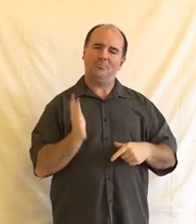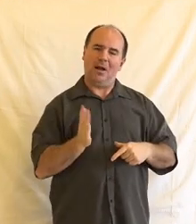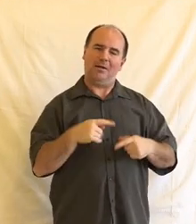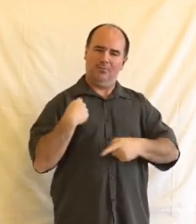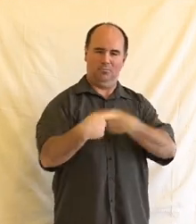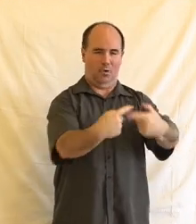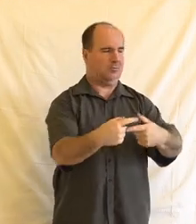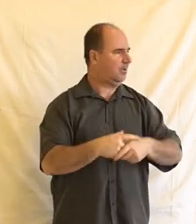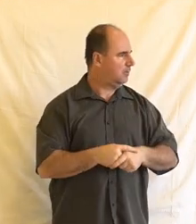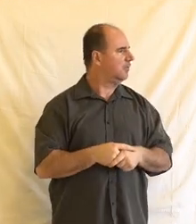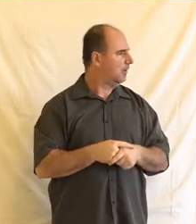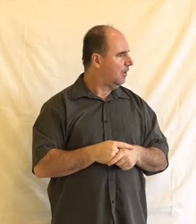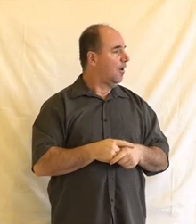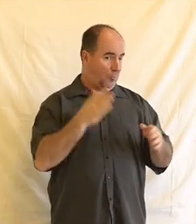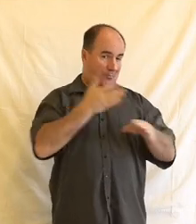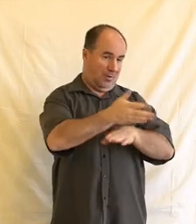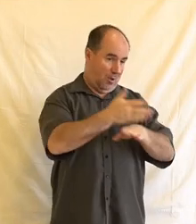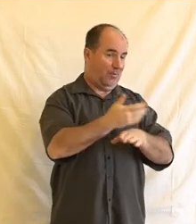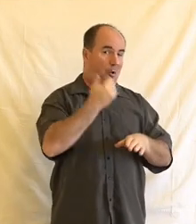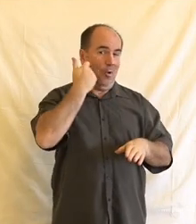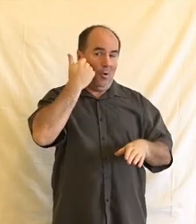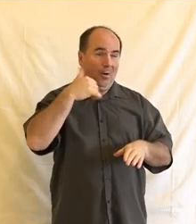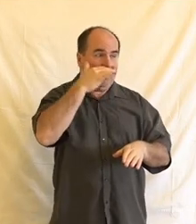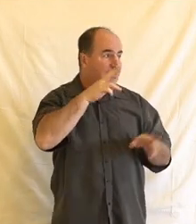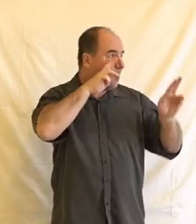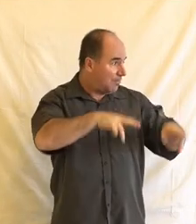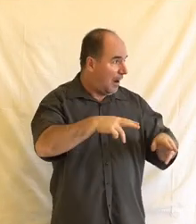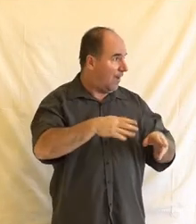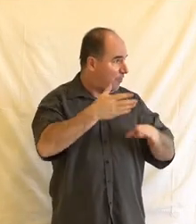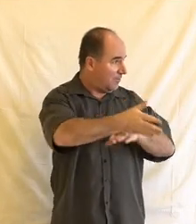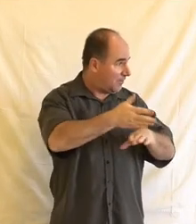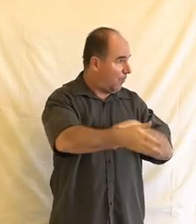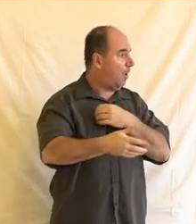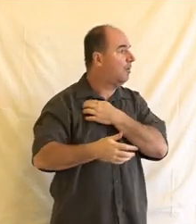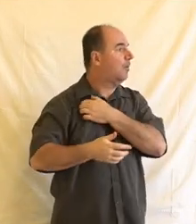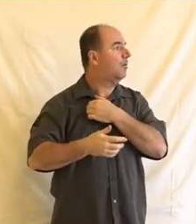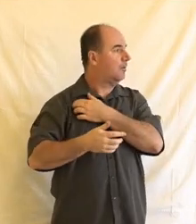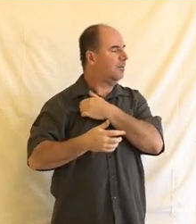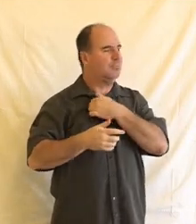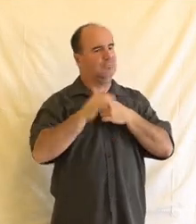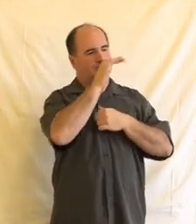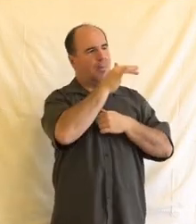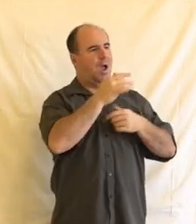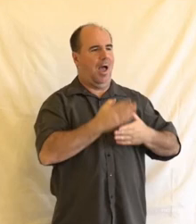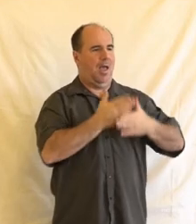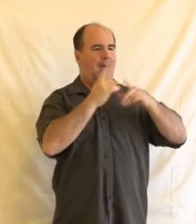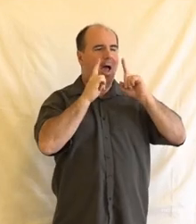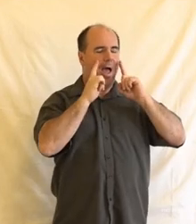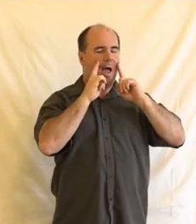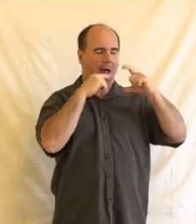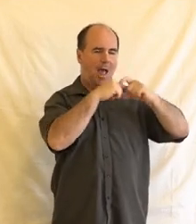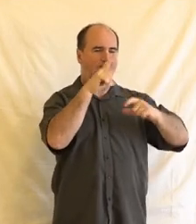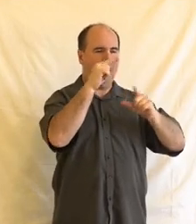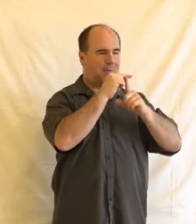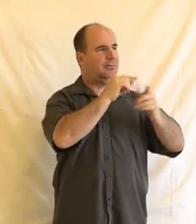základního lidského práva, ale to nebude každým dotazem na ten helpdesk nebo každou komunikací s chatbotem, ale opravdu ve chvíli,